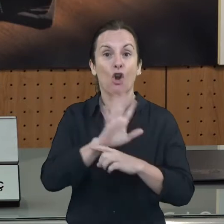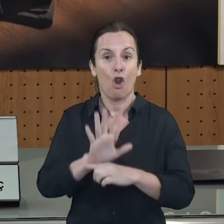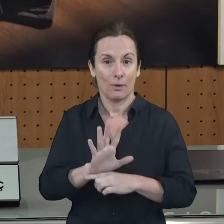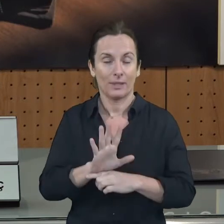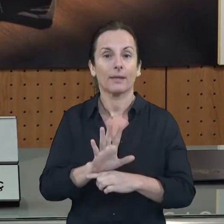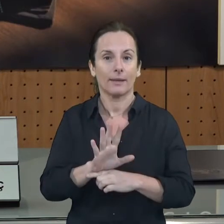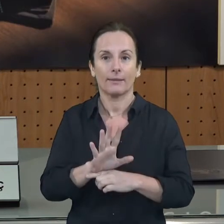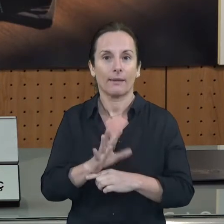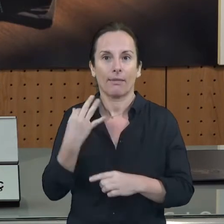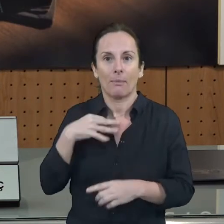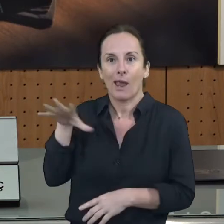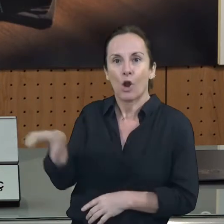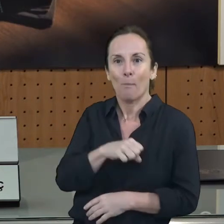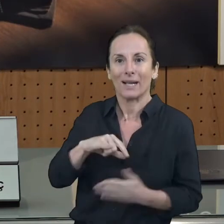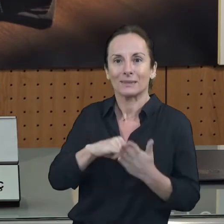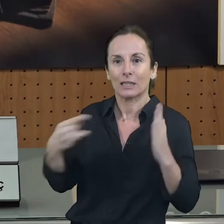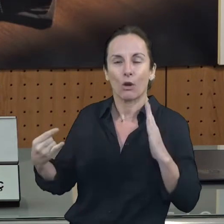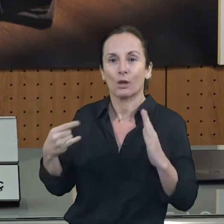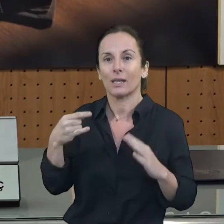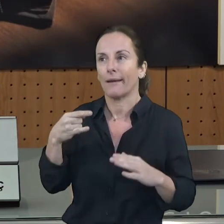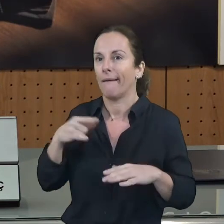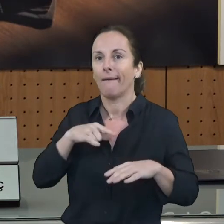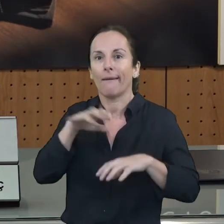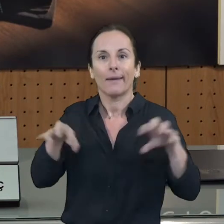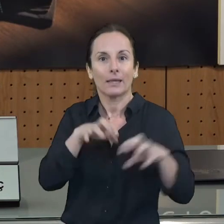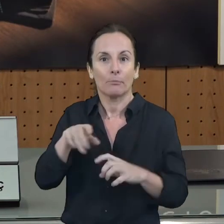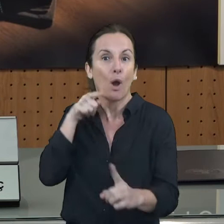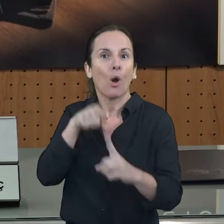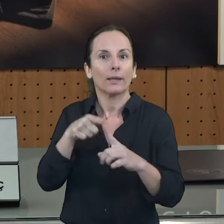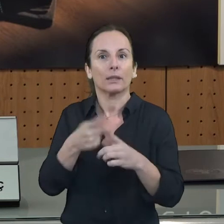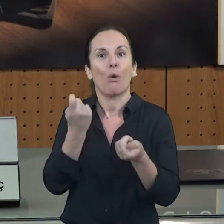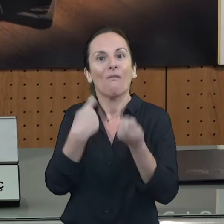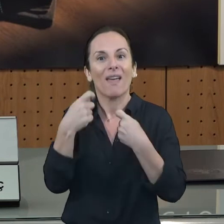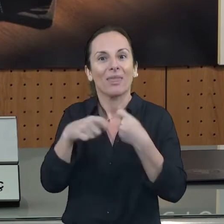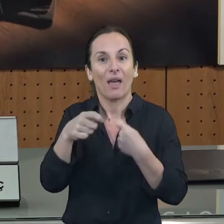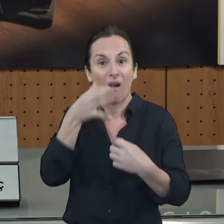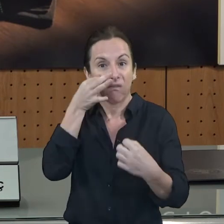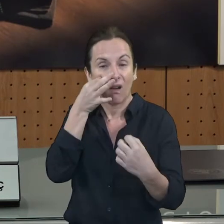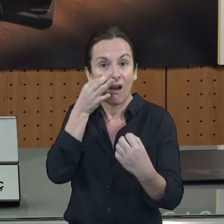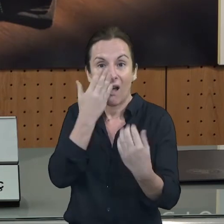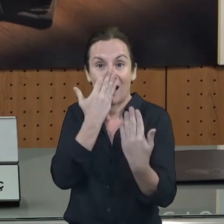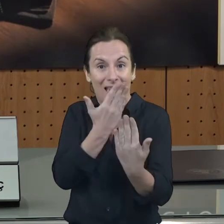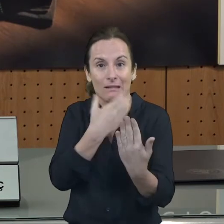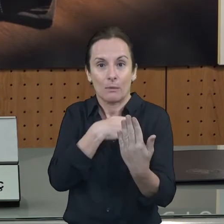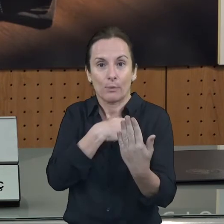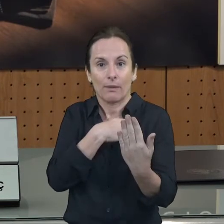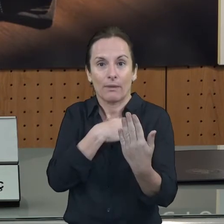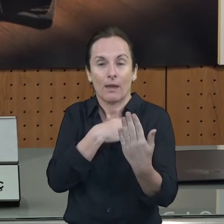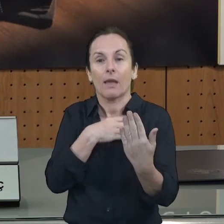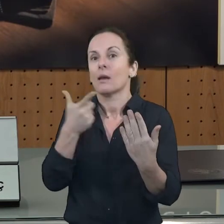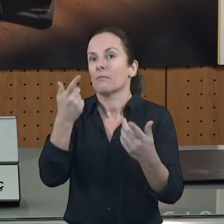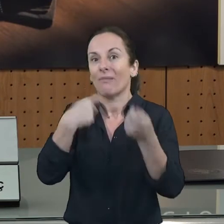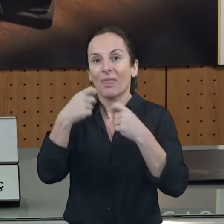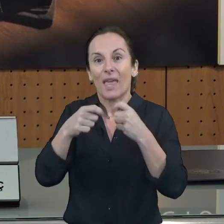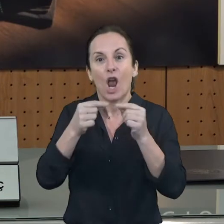tecnologia, en equips per poder fer ventes online o per poder fer feina des de casa, o també inversió que es pugui fer a